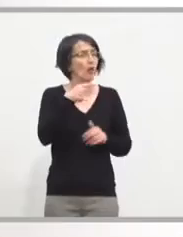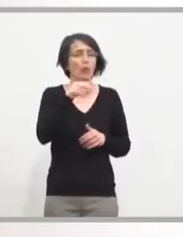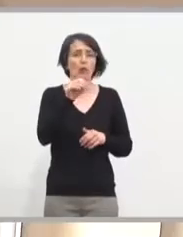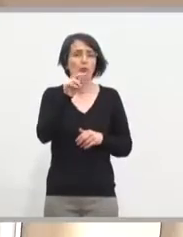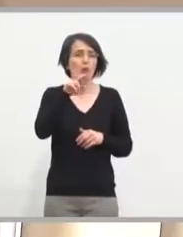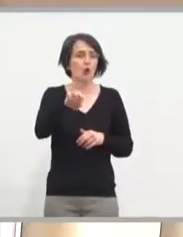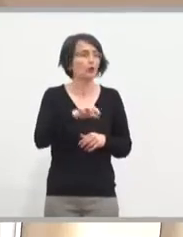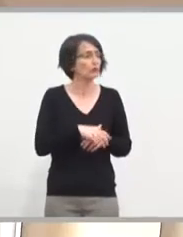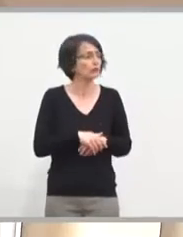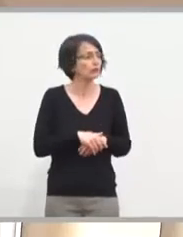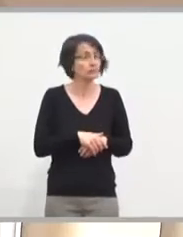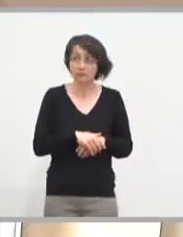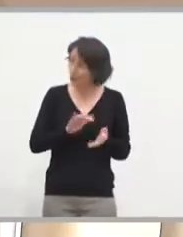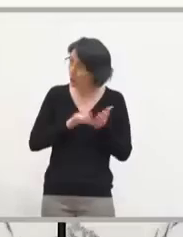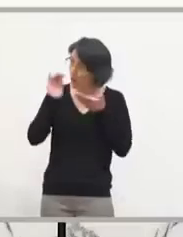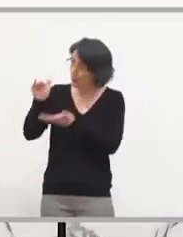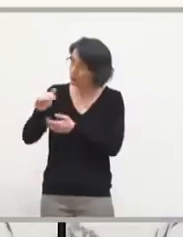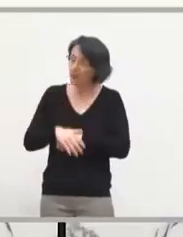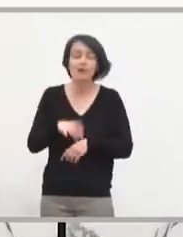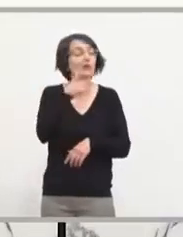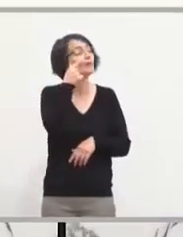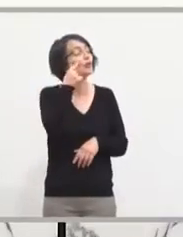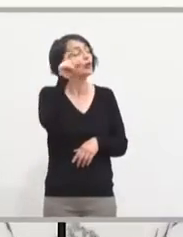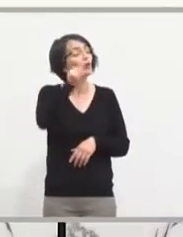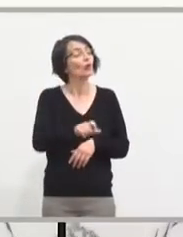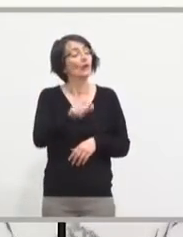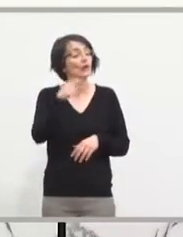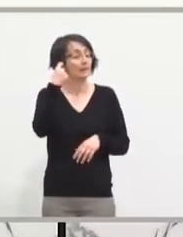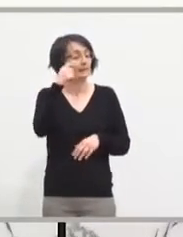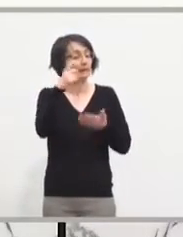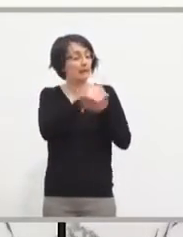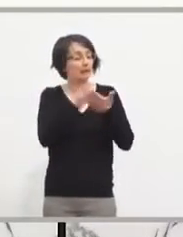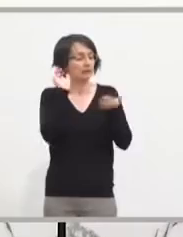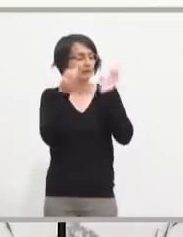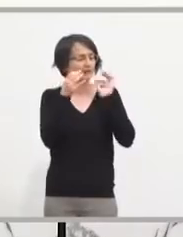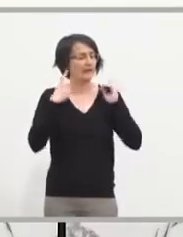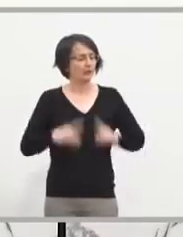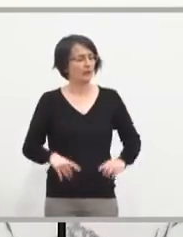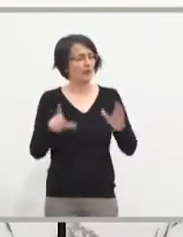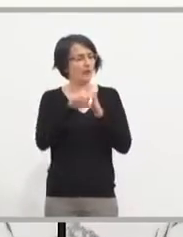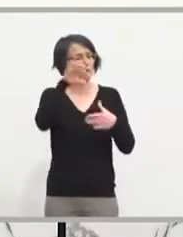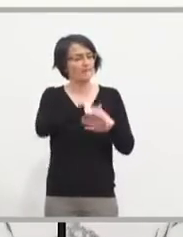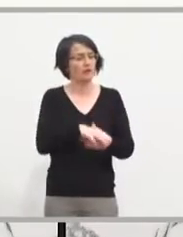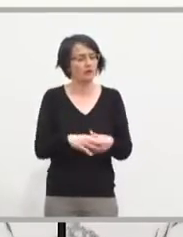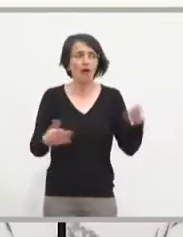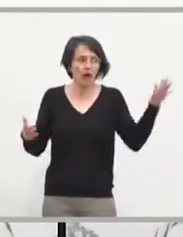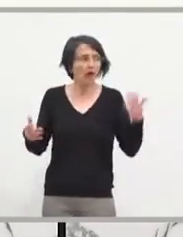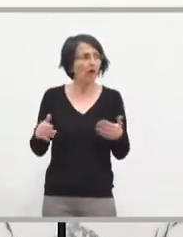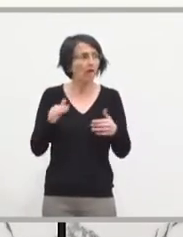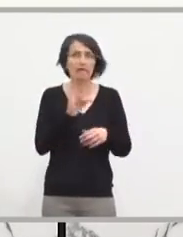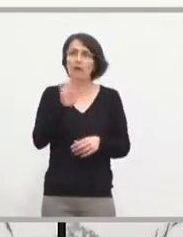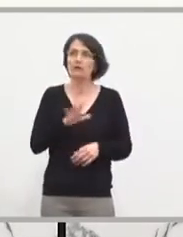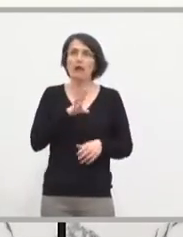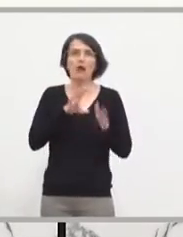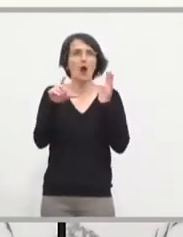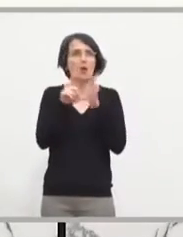Mesquida a voté en tant que député. J'entends. Mais comment fait-on d'un point de budgétaire ? Attendez, il y a des lois dans ce pays, il faut respecter les lois. Ah ben, c'est